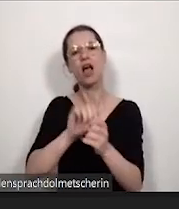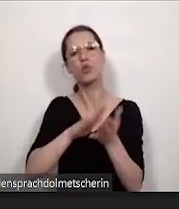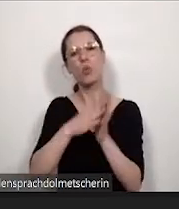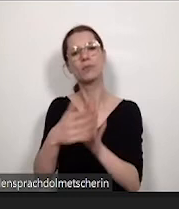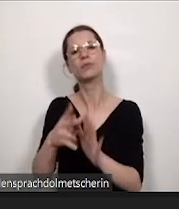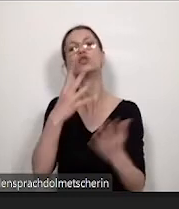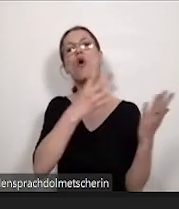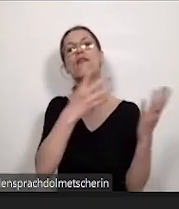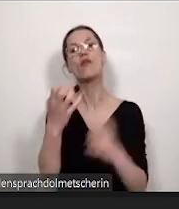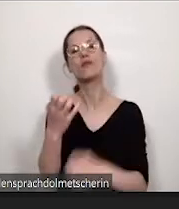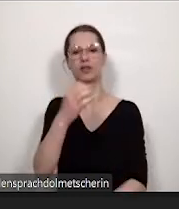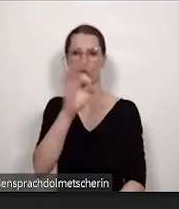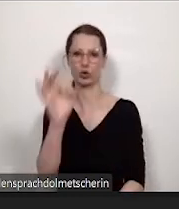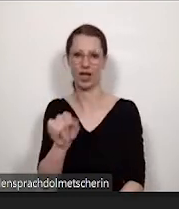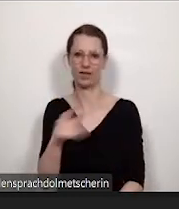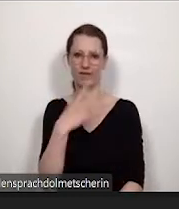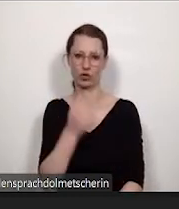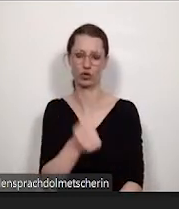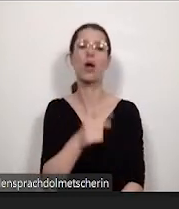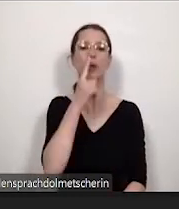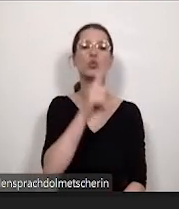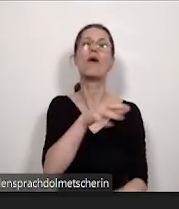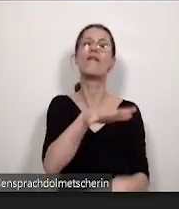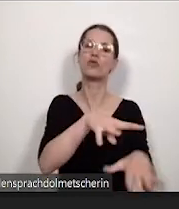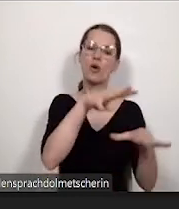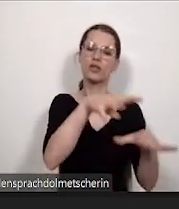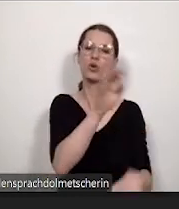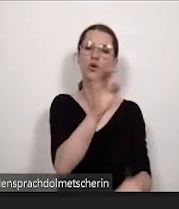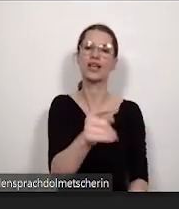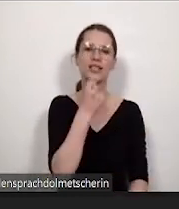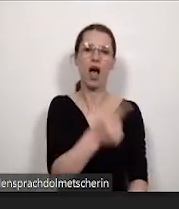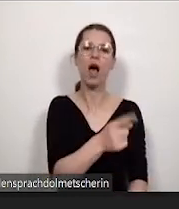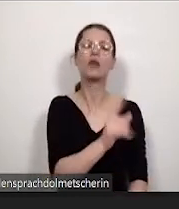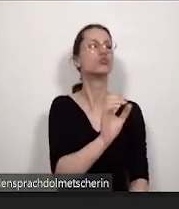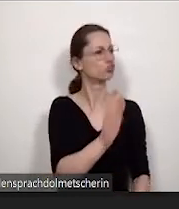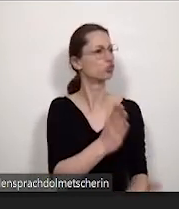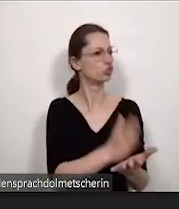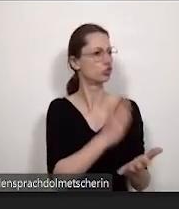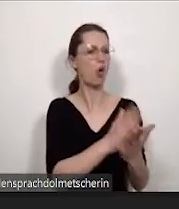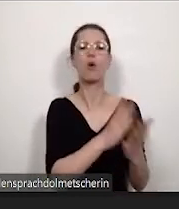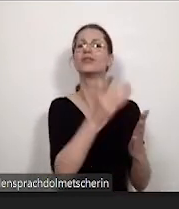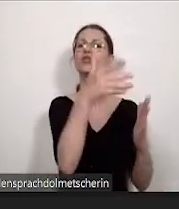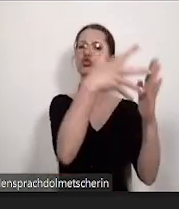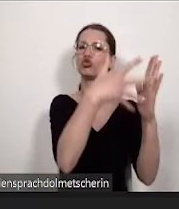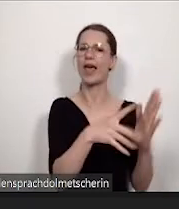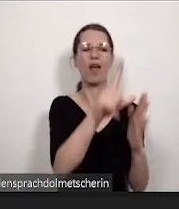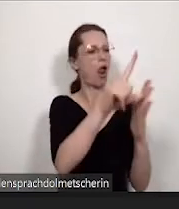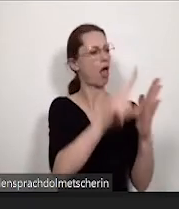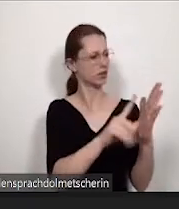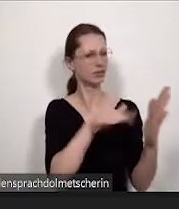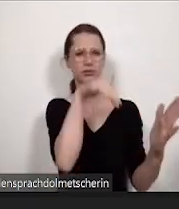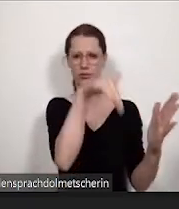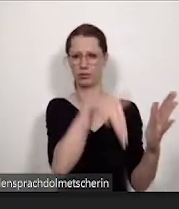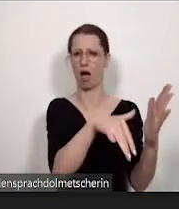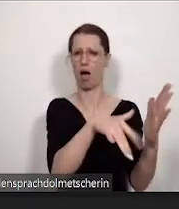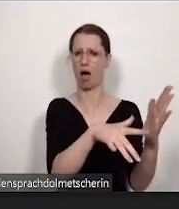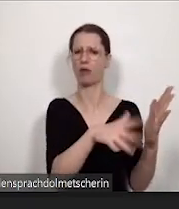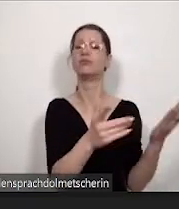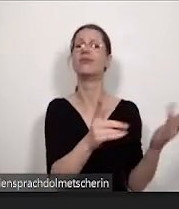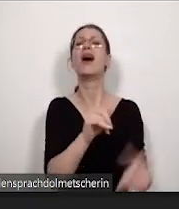Prozent gewesen, die sich das gewünscht haben, aber nur 19 Prozent, die gesagt haben, bei uns gibt es sowas wie Checklisten, aber auch